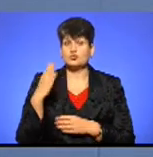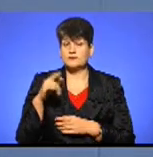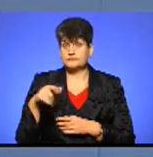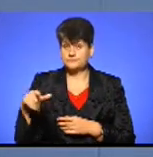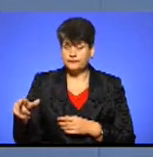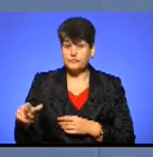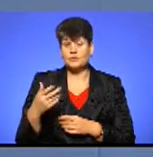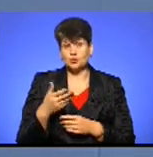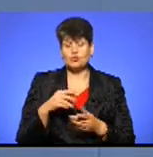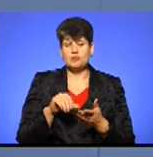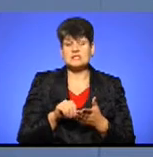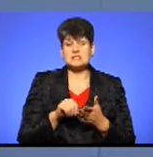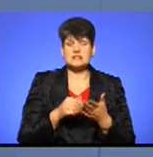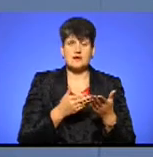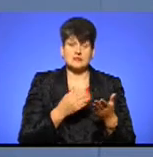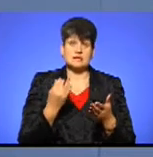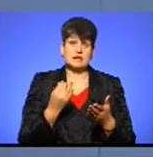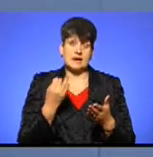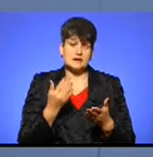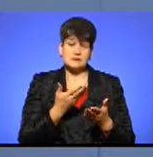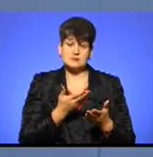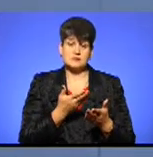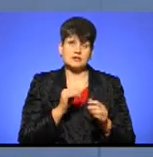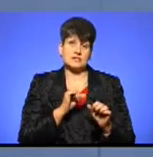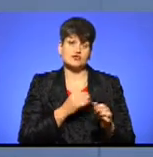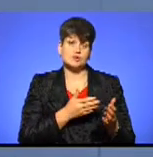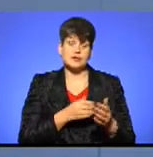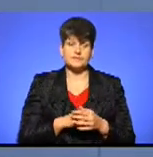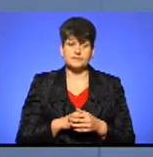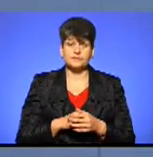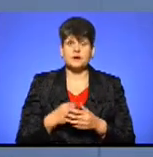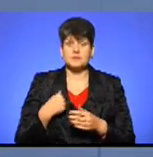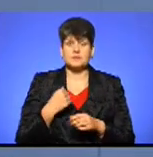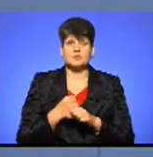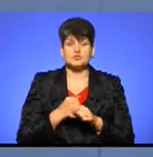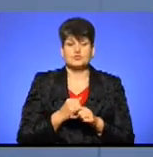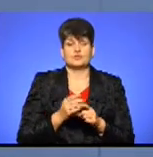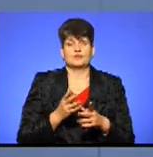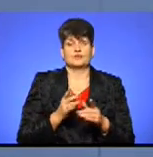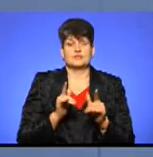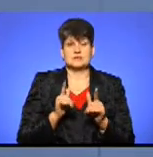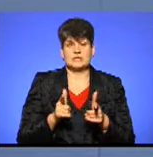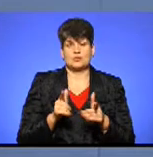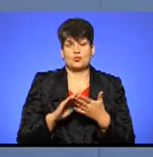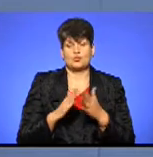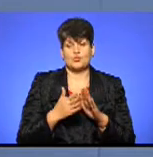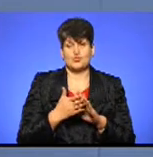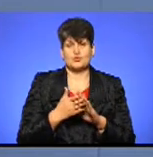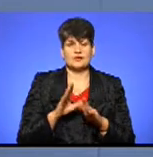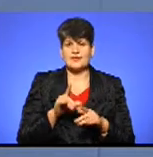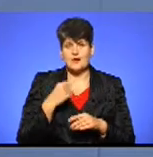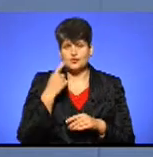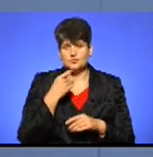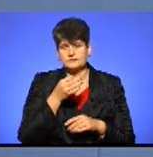чином представлені інтереси, які ми захищаємо. Ну і ми діємо в межах тільки положення. Не лобізму, не особистих